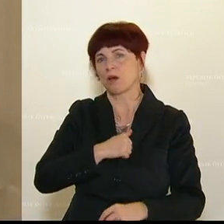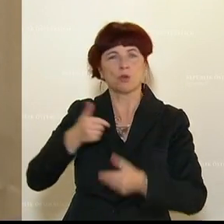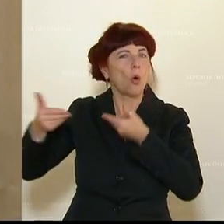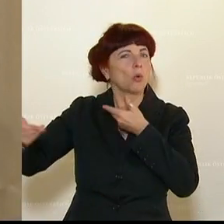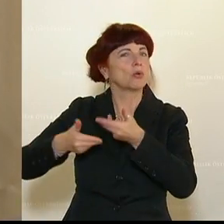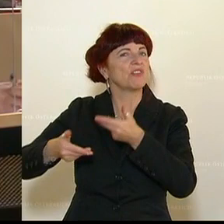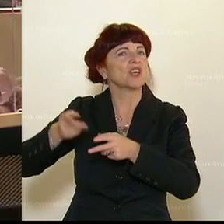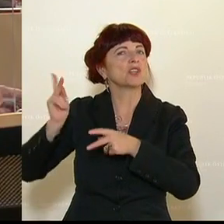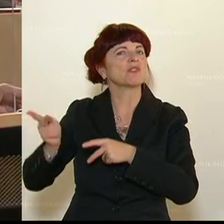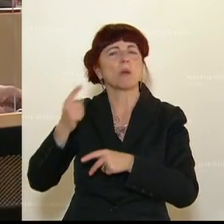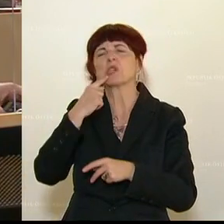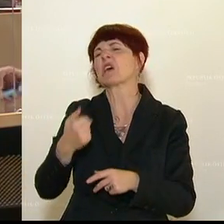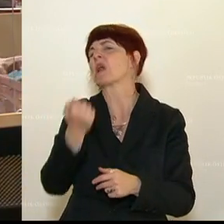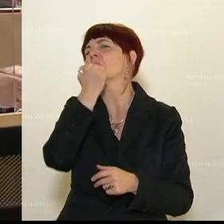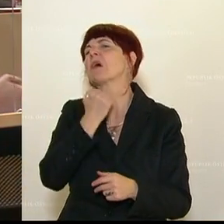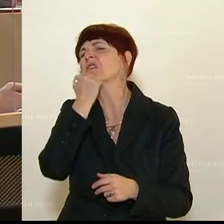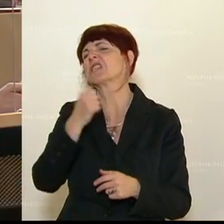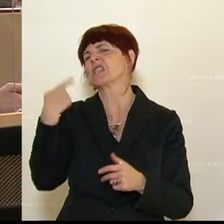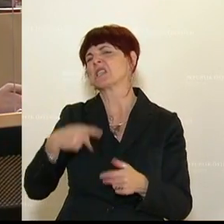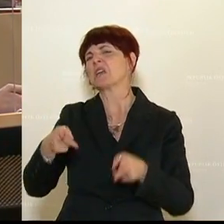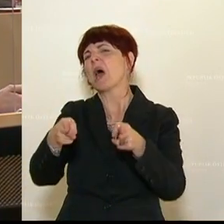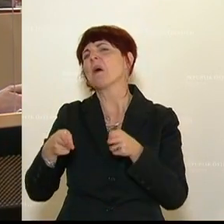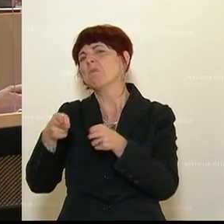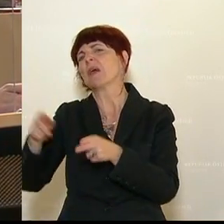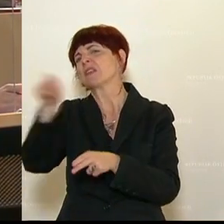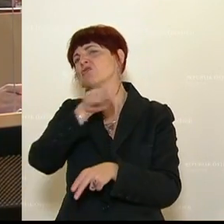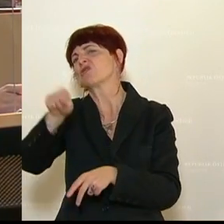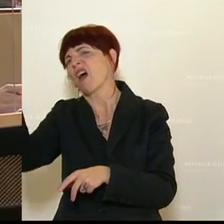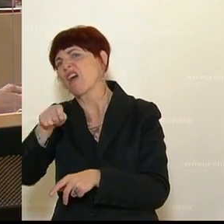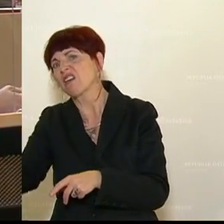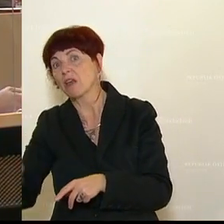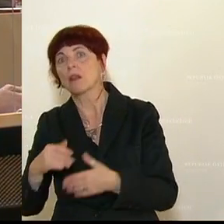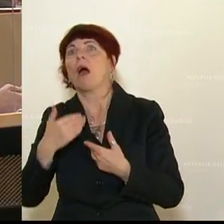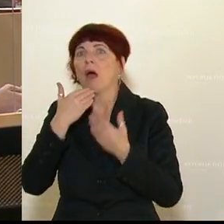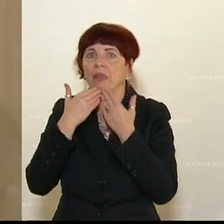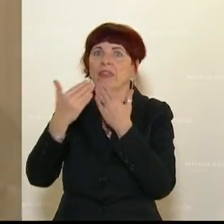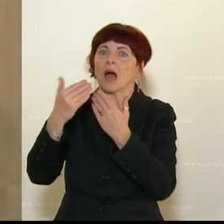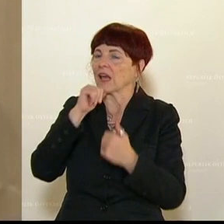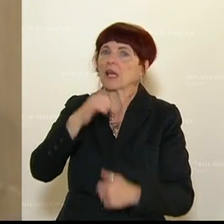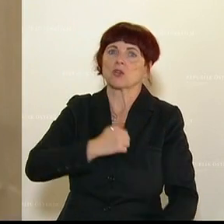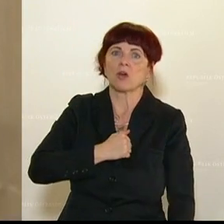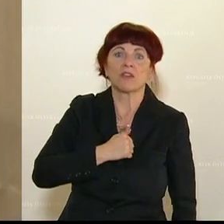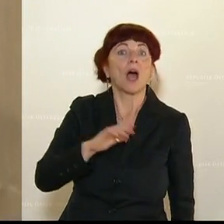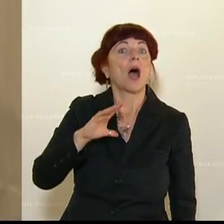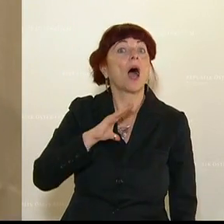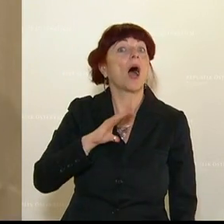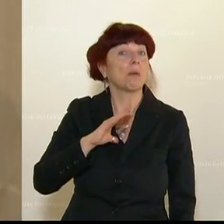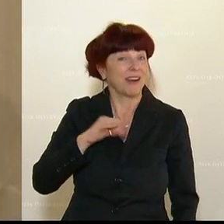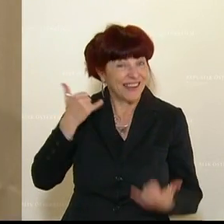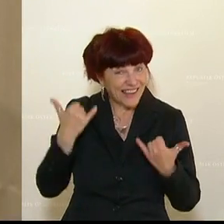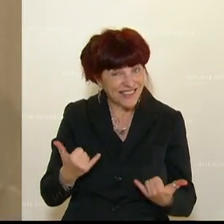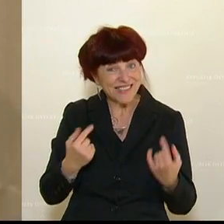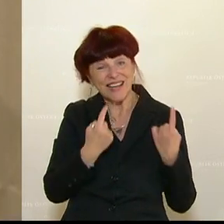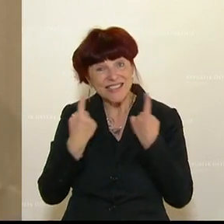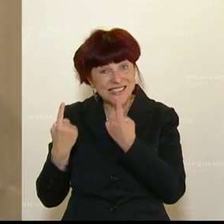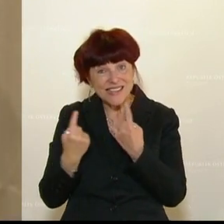ja gesagt hat, tun wir privatisieren und Betten streichen, da muss man ja heute auch dankbar sein, dass wir ein starkes Gesundheitssystem haben. Aber in einer Zeit jetzt, wo wir